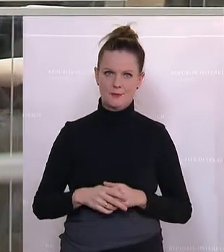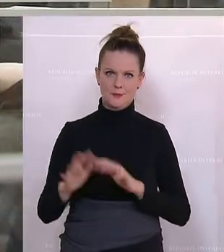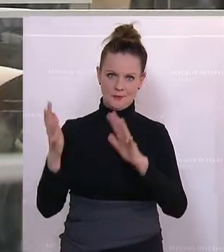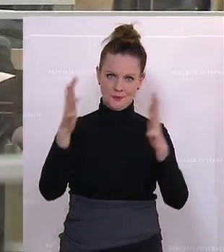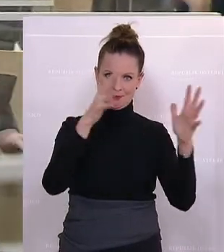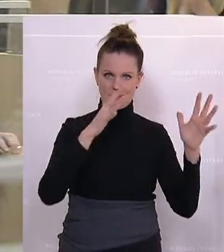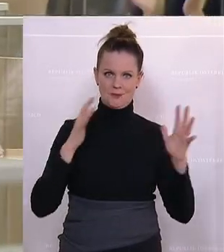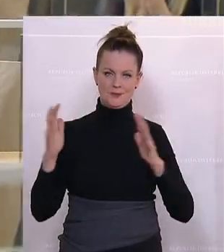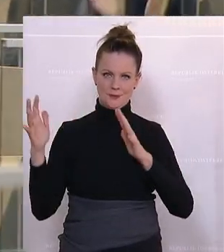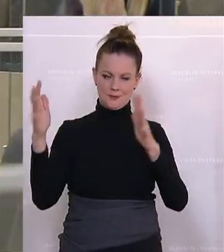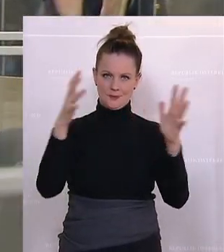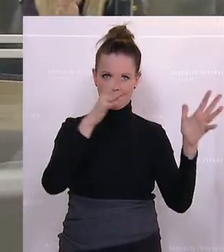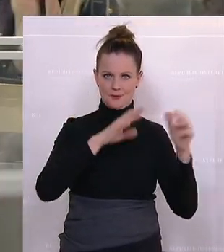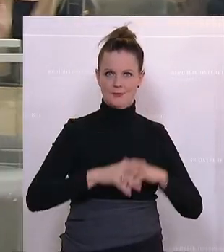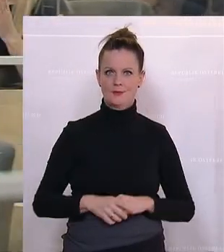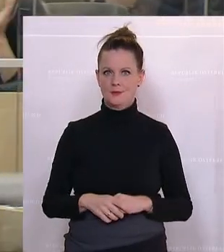Das war Vizekanzler Werner Kogler von den Grünen.